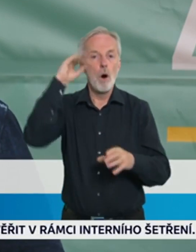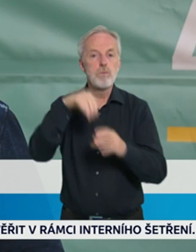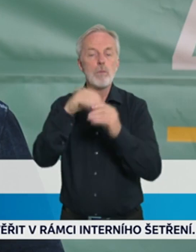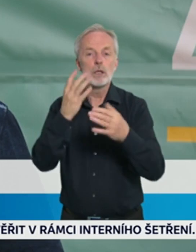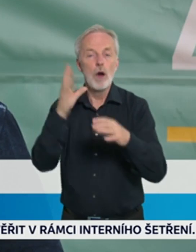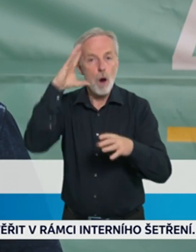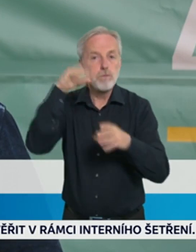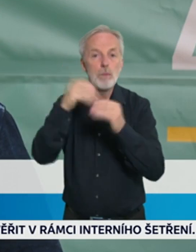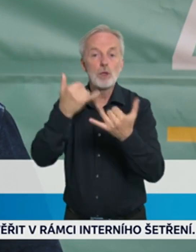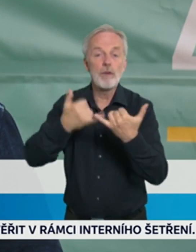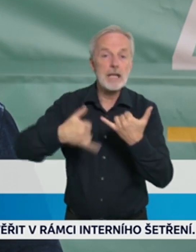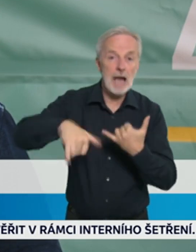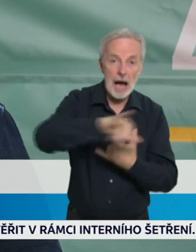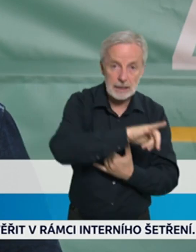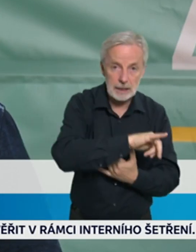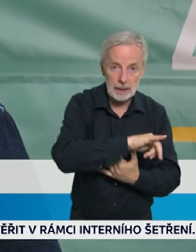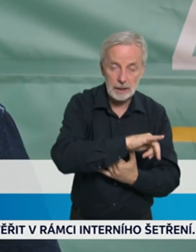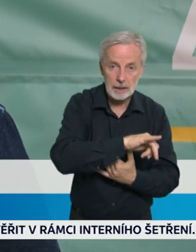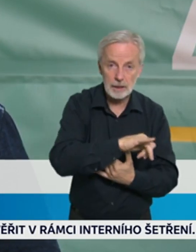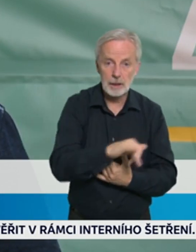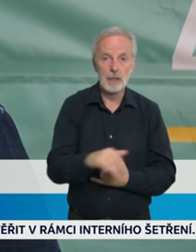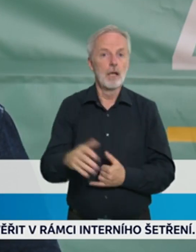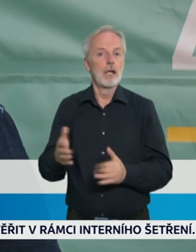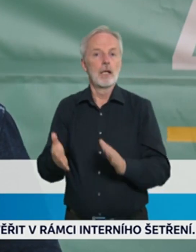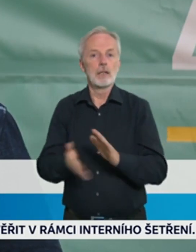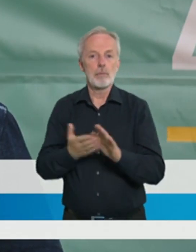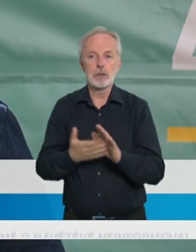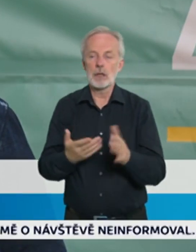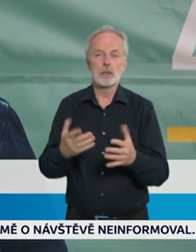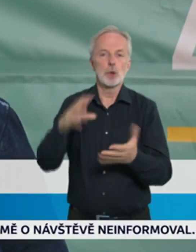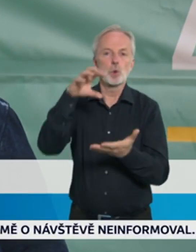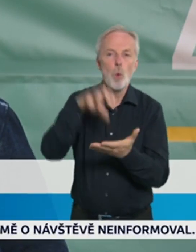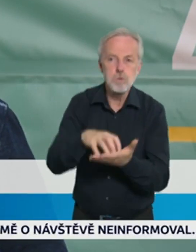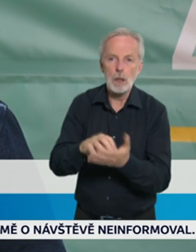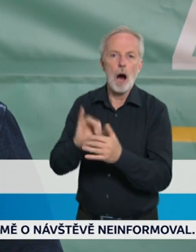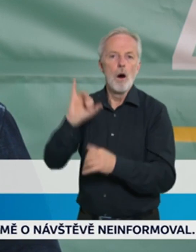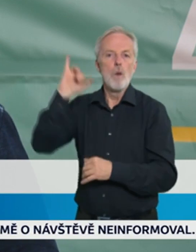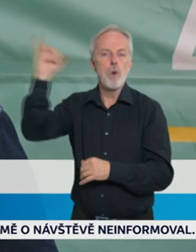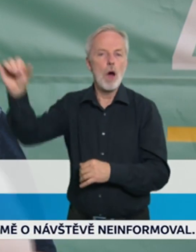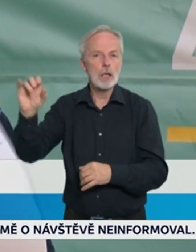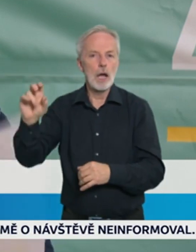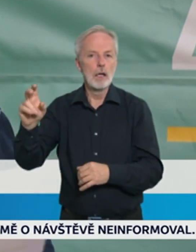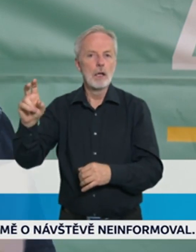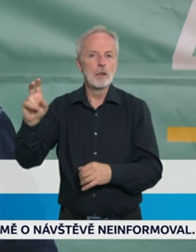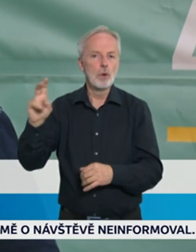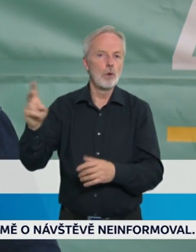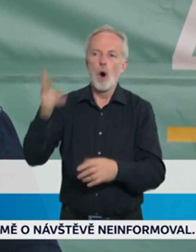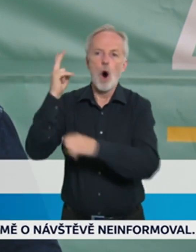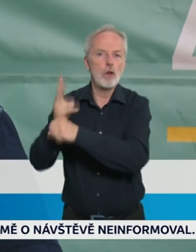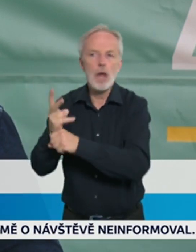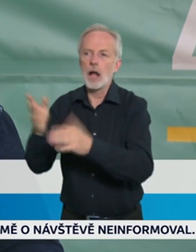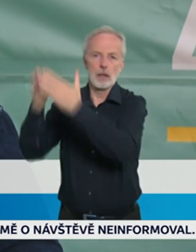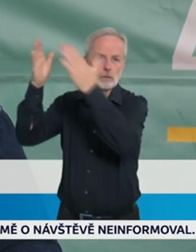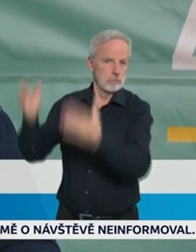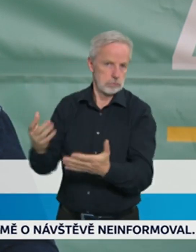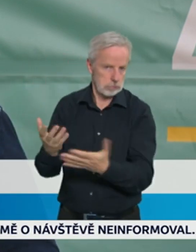osob do různých penzianů a tak podobně. Co se týká nákaz ve školách, tak v